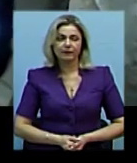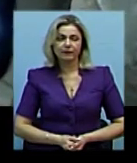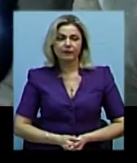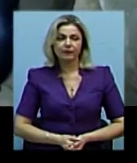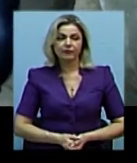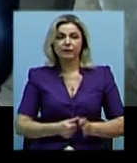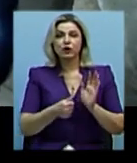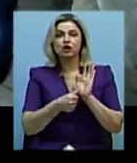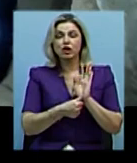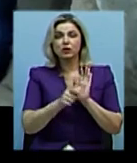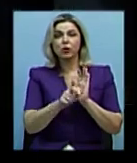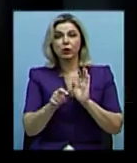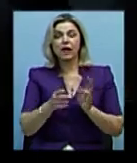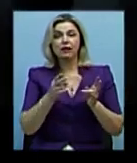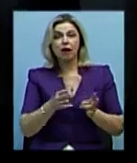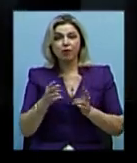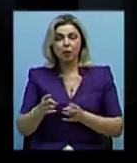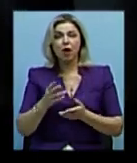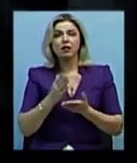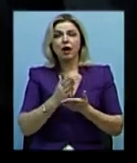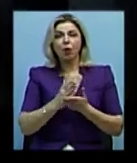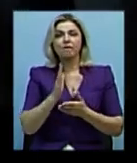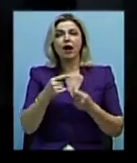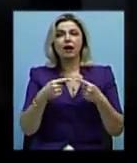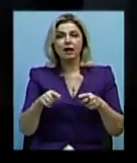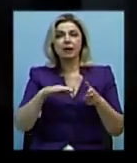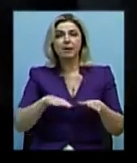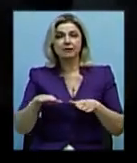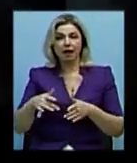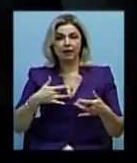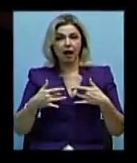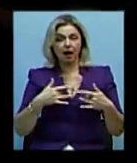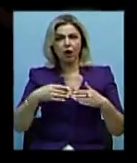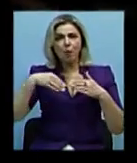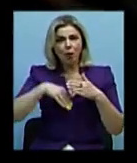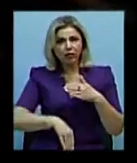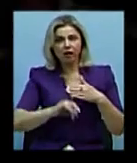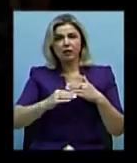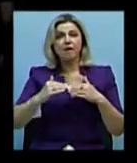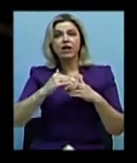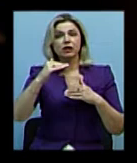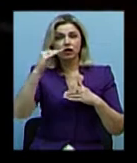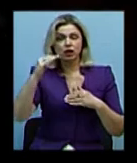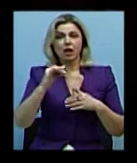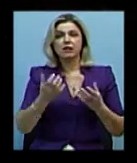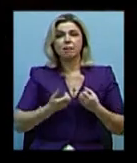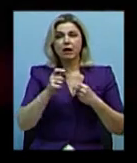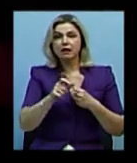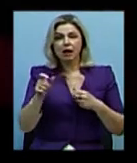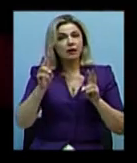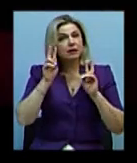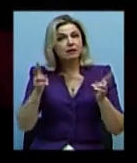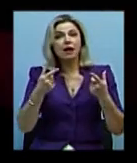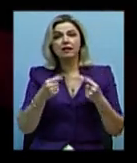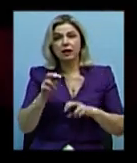Шестеро травмованих знаходились у різних частинах театру – від підвалу до верхніх поверхів. Рятувальники не знали, де саме